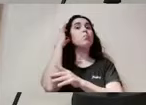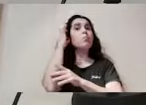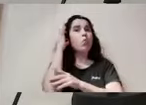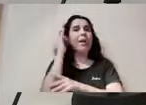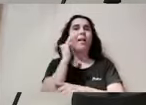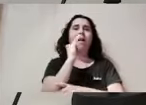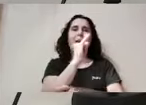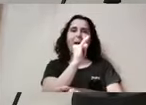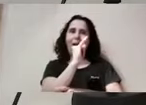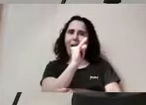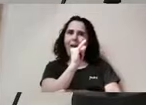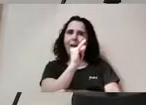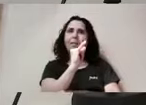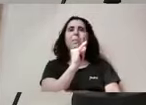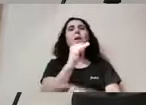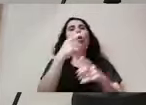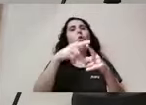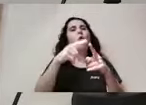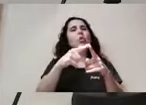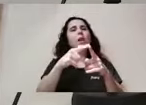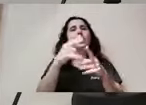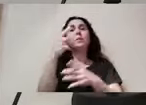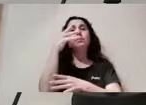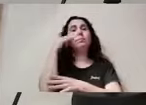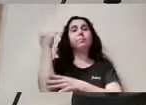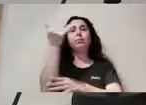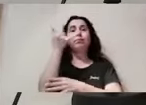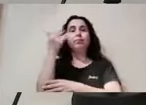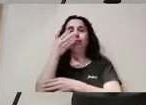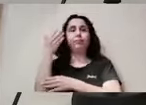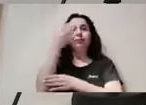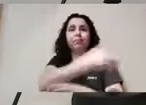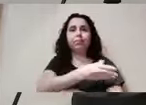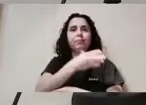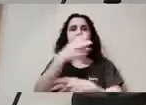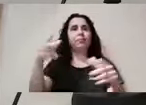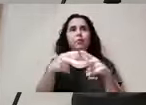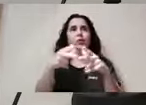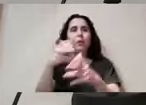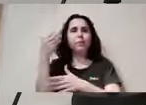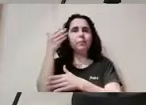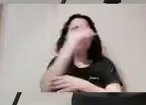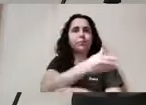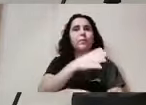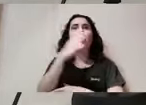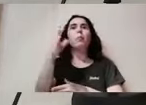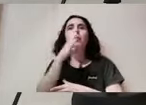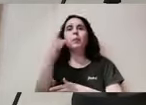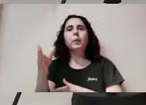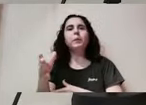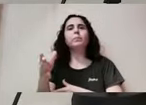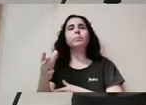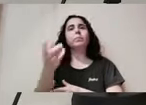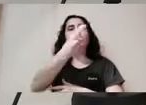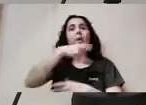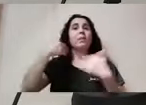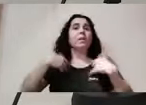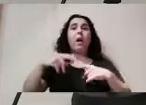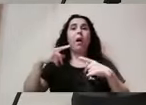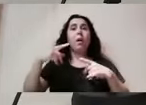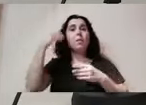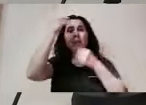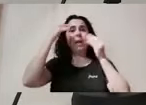dones i que estan invisibilitzades en la societat. Perquè les hem